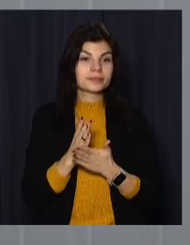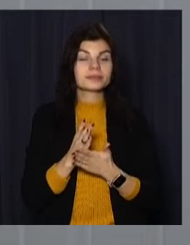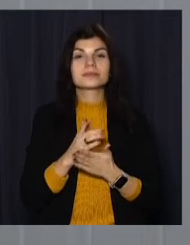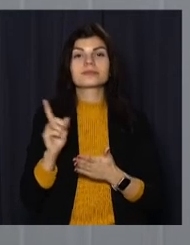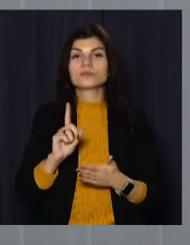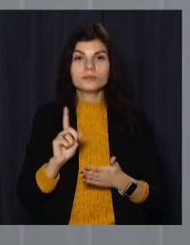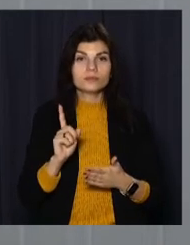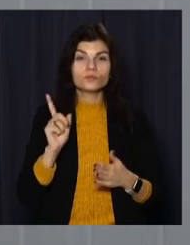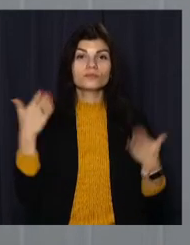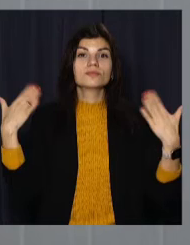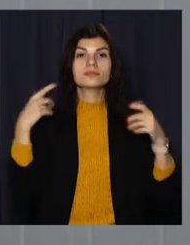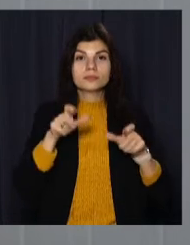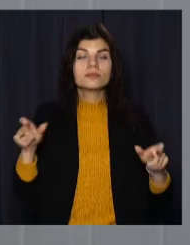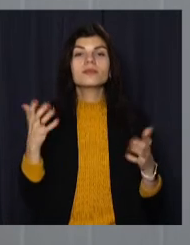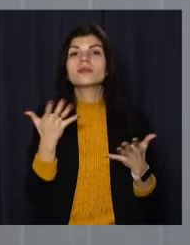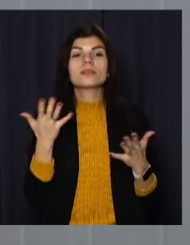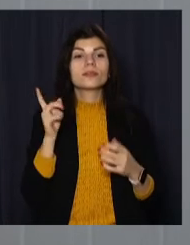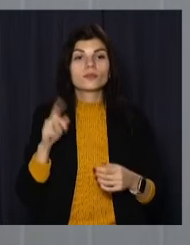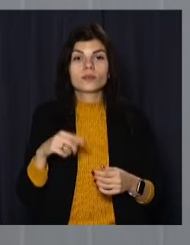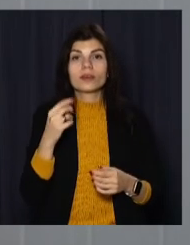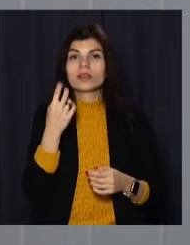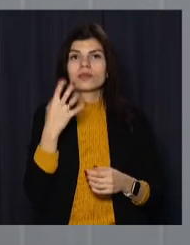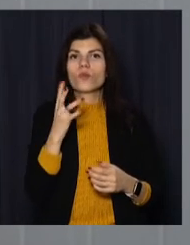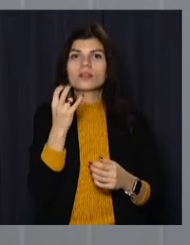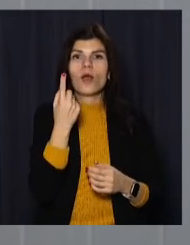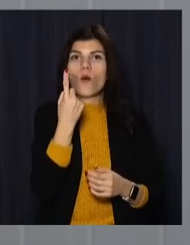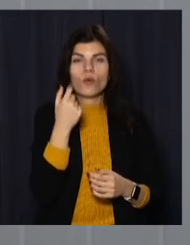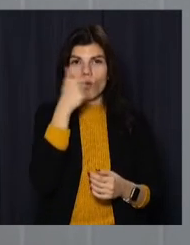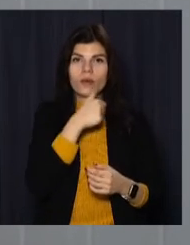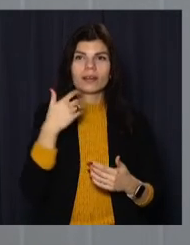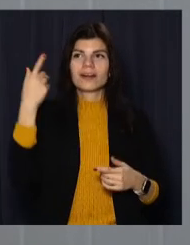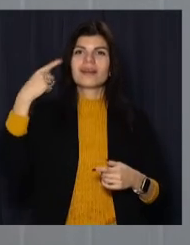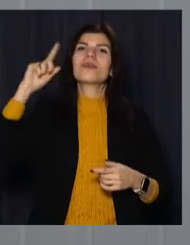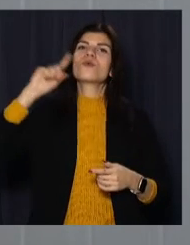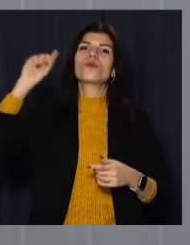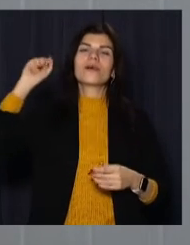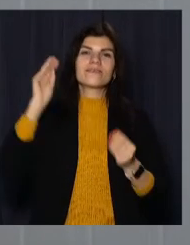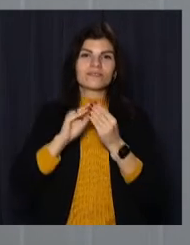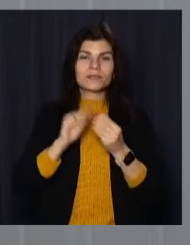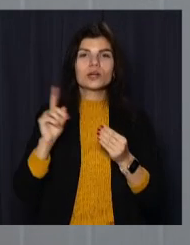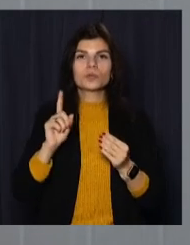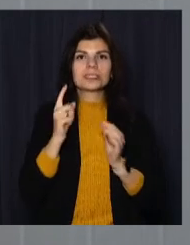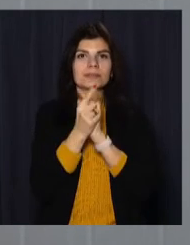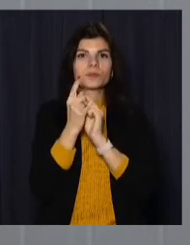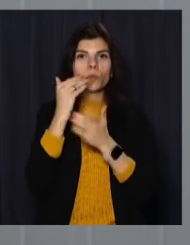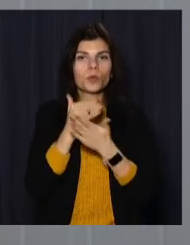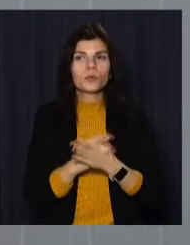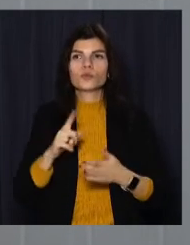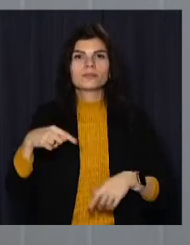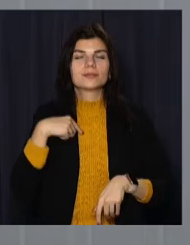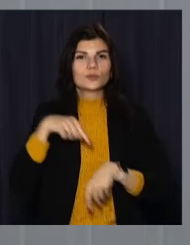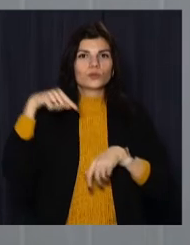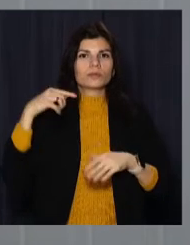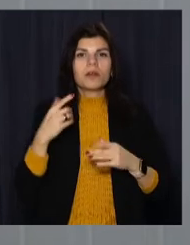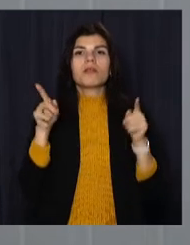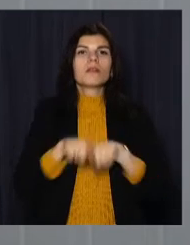відпочивальники, які навіть не один рік вже до нас приїжджають, картинка змінюється, нові враження для